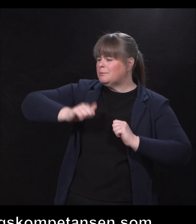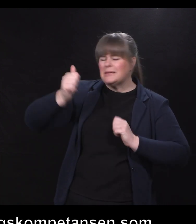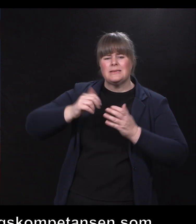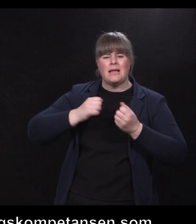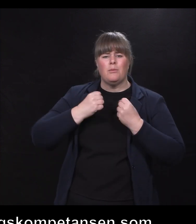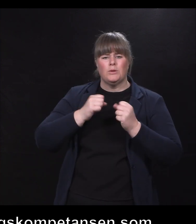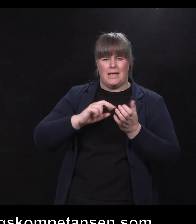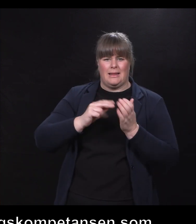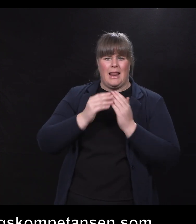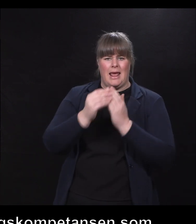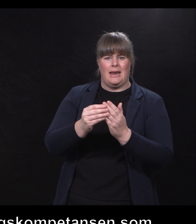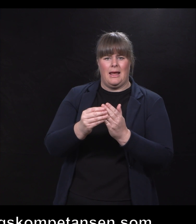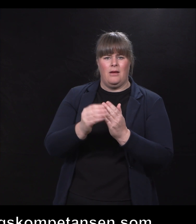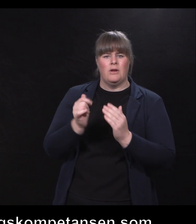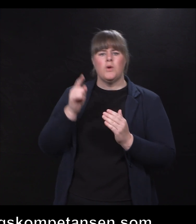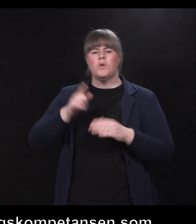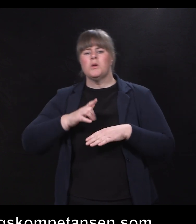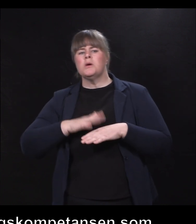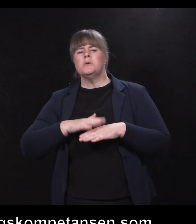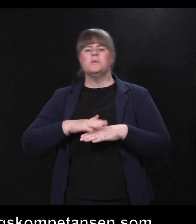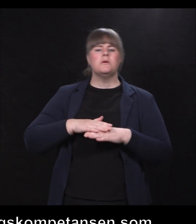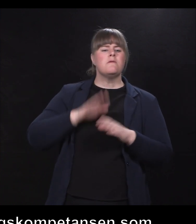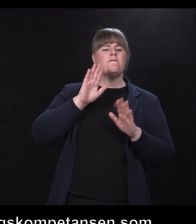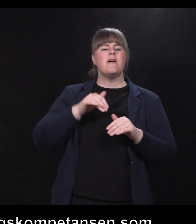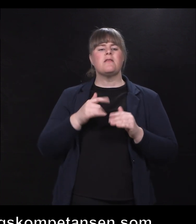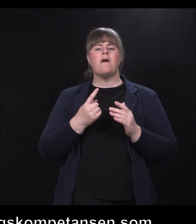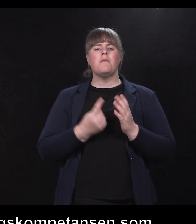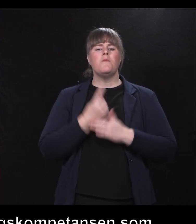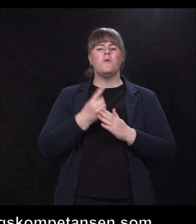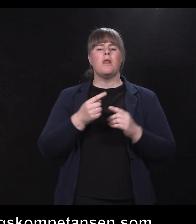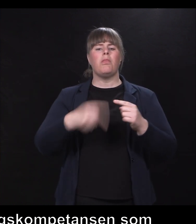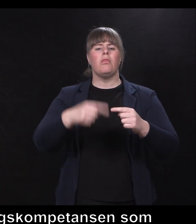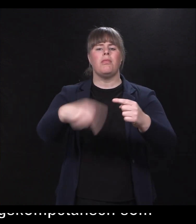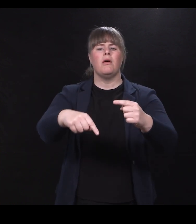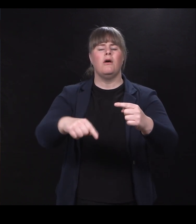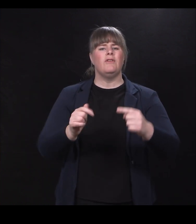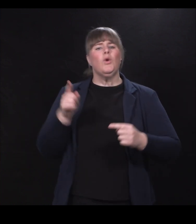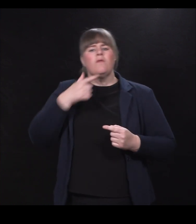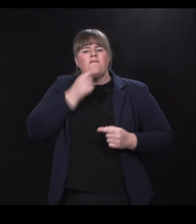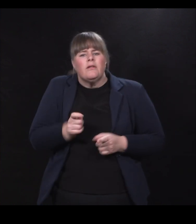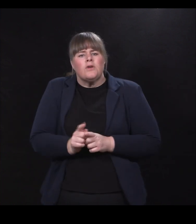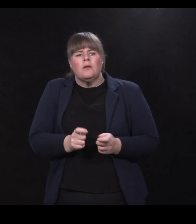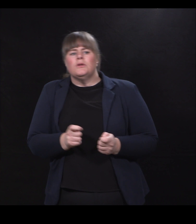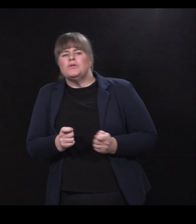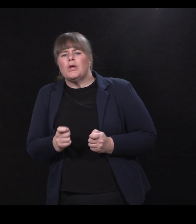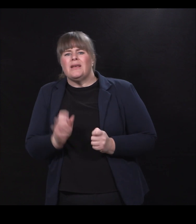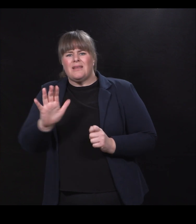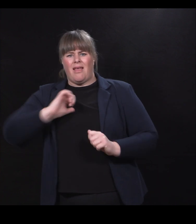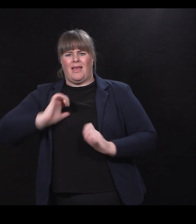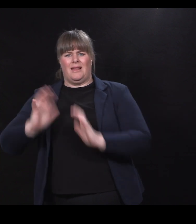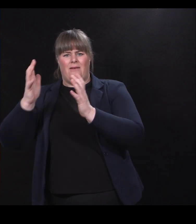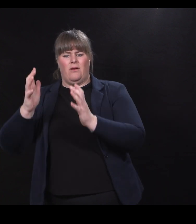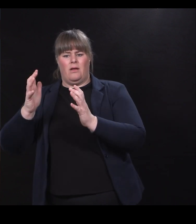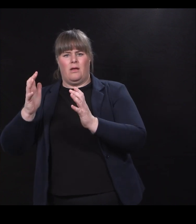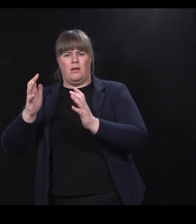kan fordøse alle fallgruver, for det er sånn hun styrer livet. Se etter første, andre, tredje og